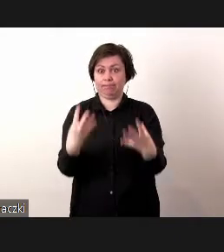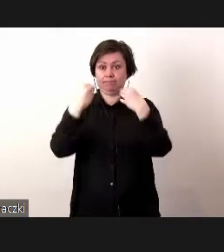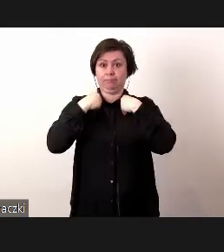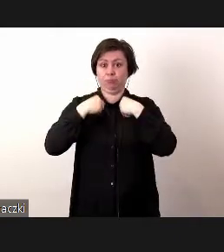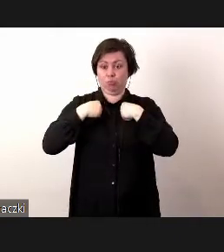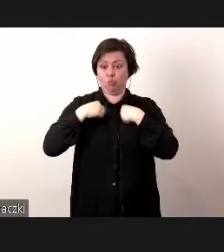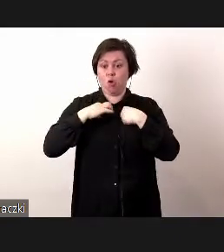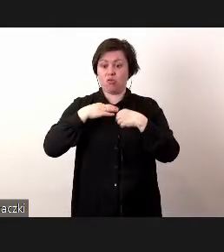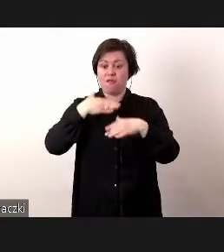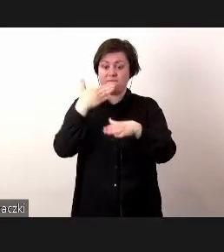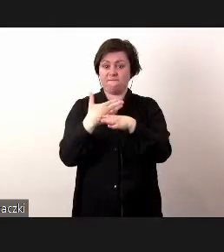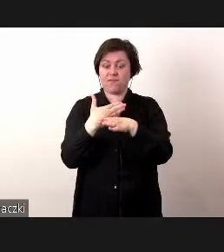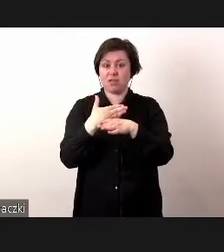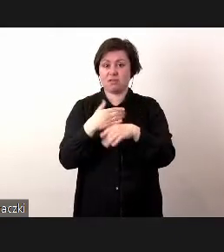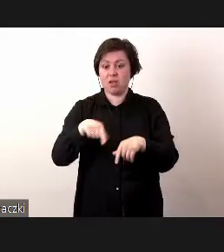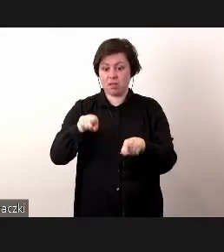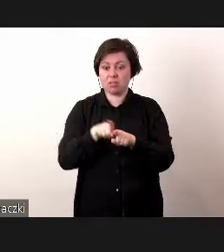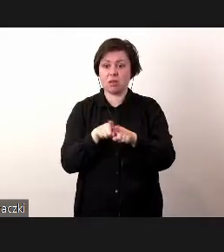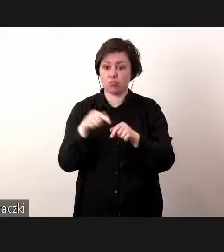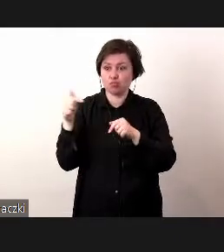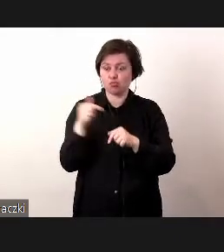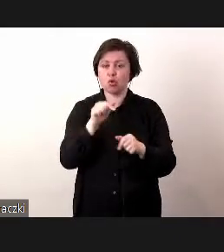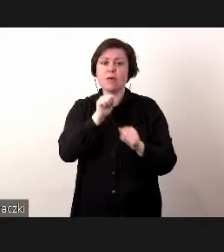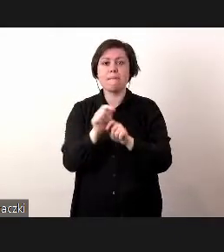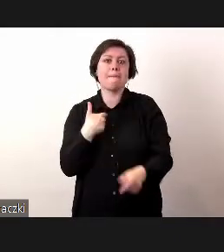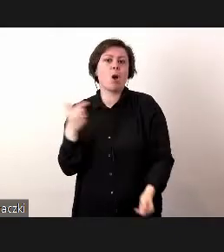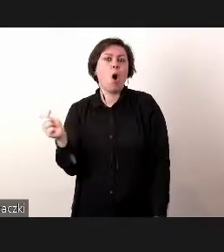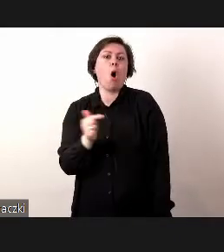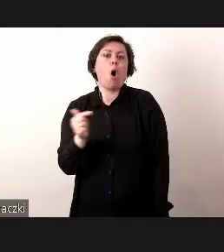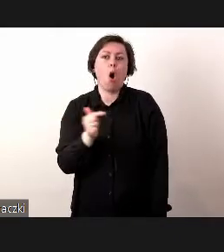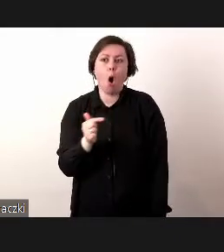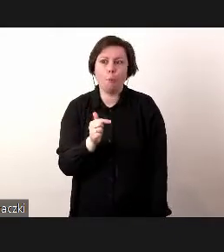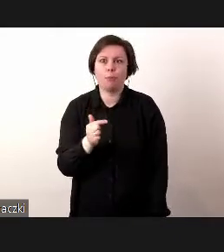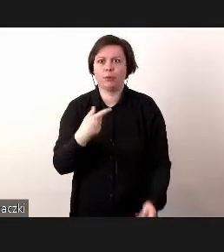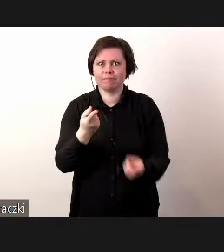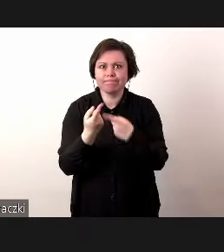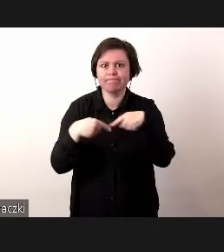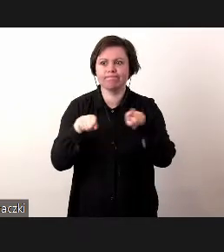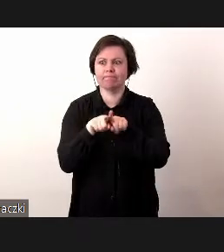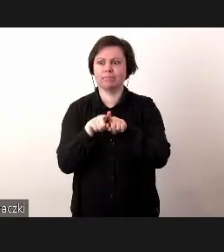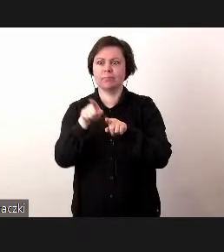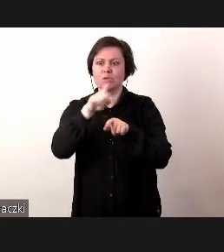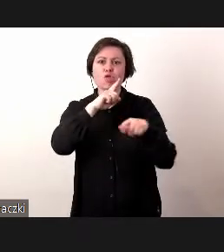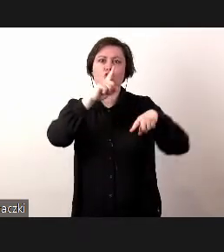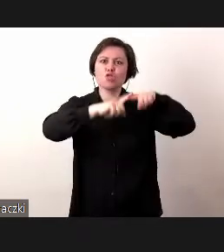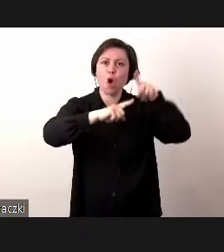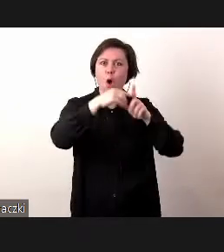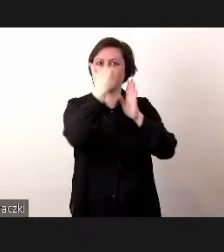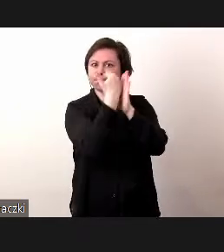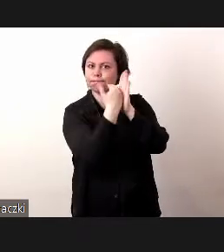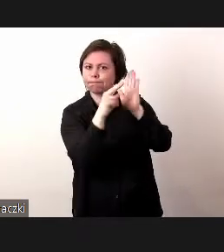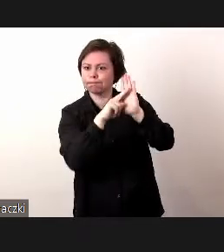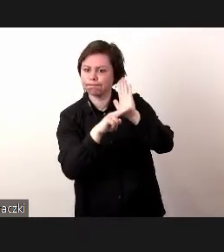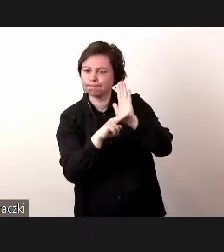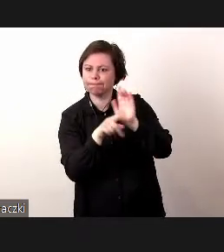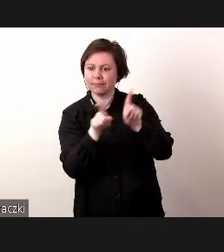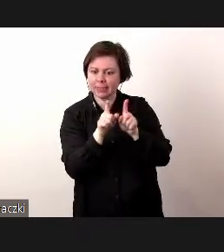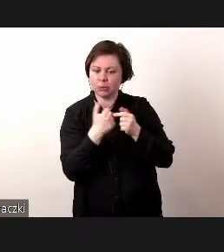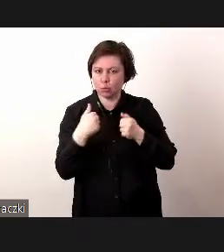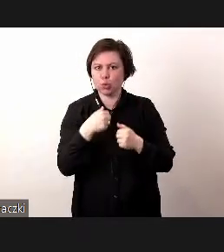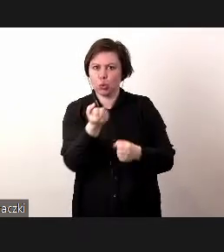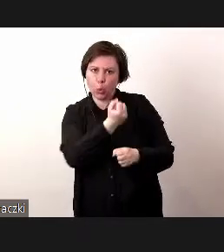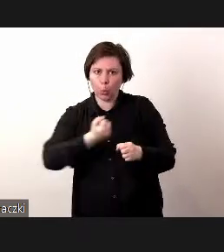firmy, takie lokalne, które też po prostu są zobowiązane, żeby w pewien sposób też je po prostu u siebie